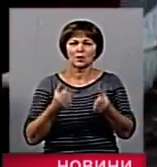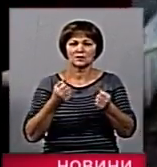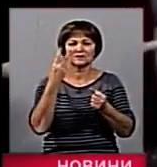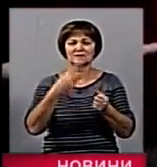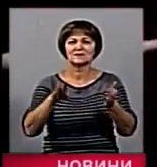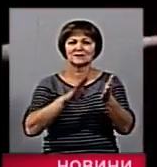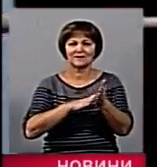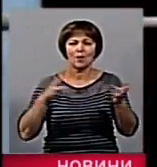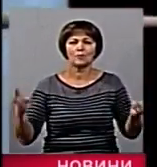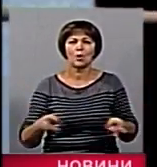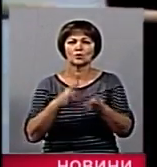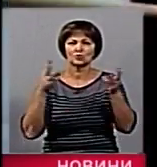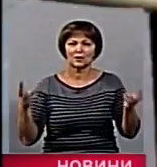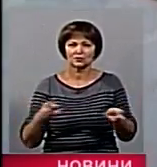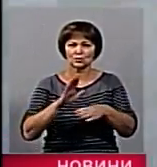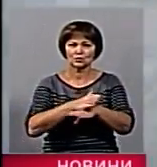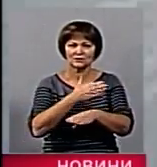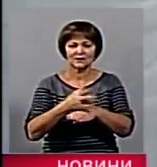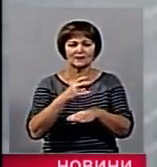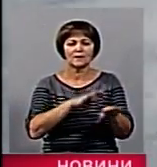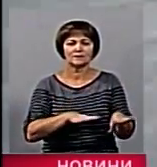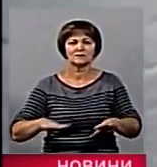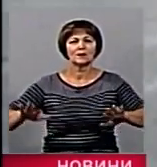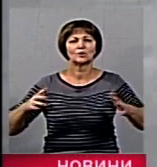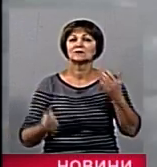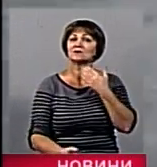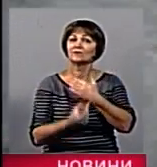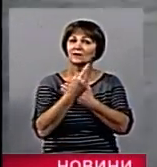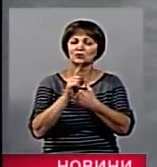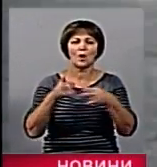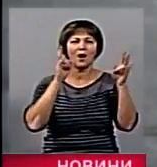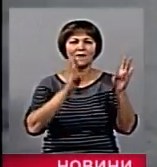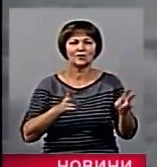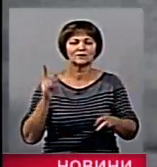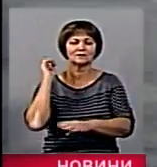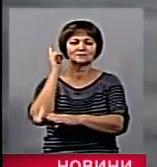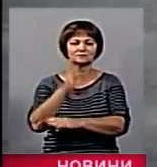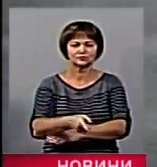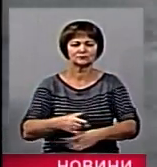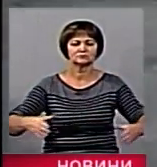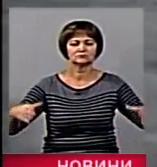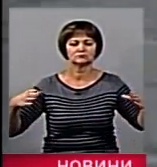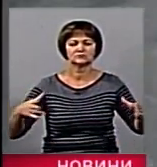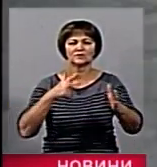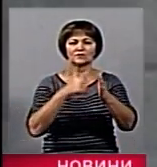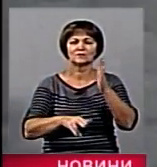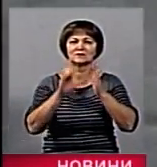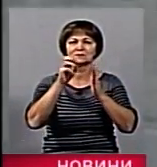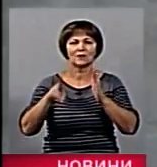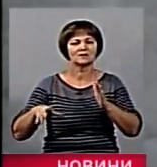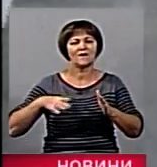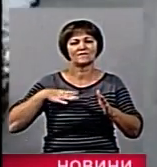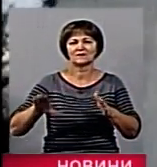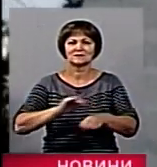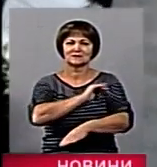-ї Державної пожежно-рятувальної частини. На місці події з'ясувалося, що аварійна верба з діаметром стовбура 80 сантиметрів не